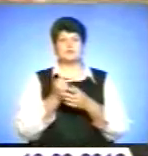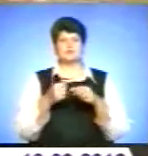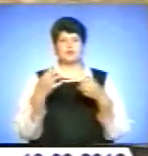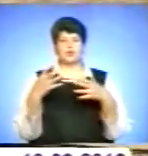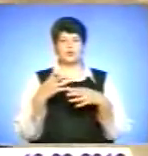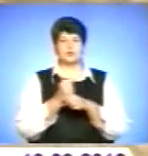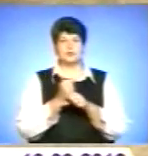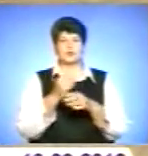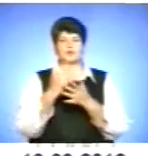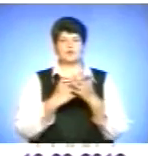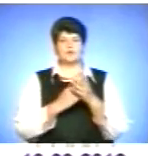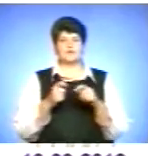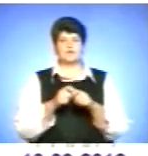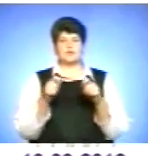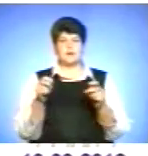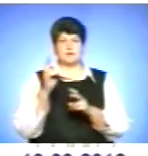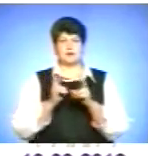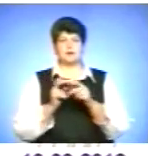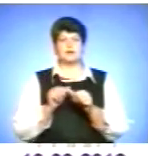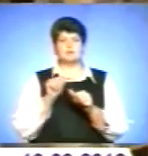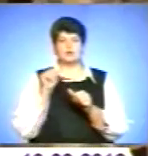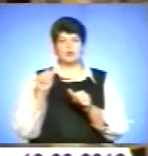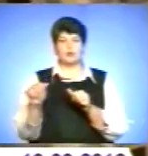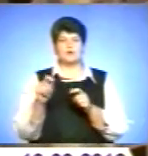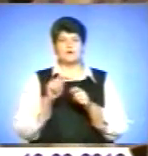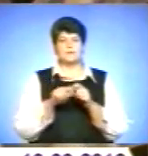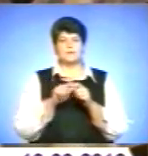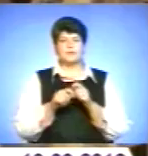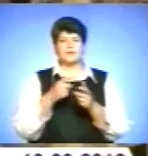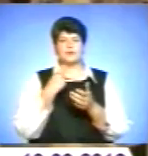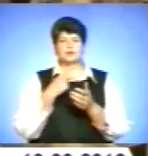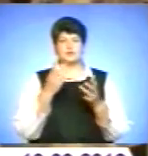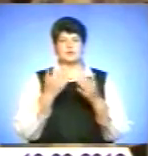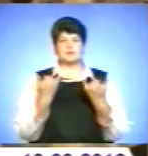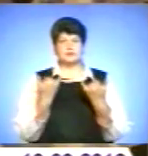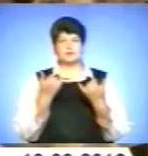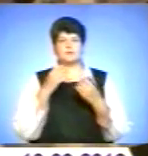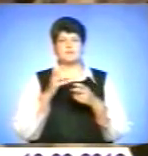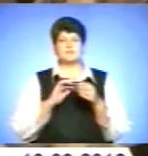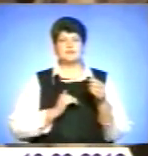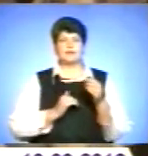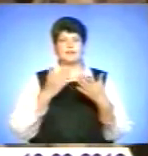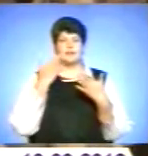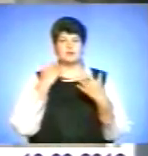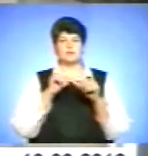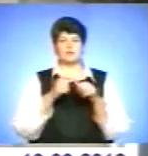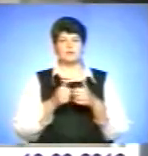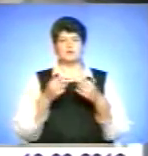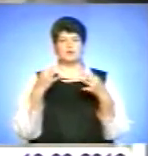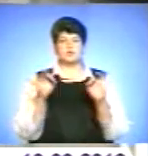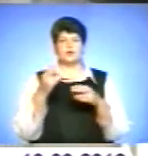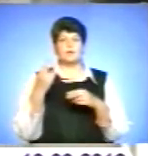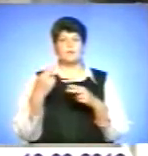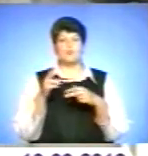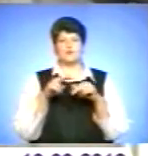процедури відкриття підприємств. Крім того, експерти зазначають, що нині бізнесменам набагато легше оформити дозвіл на будівництво. Не менш важливим